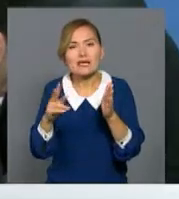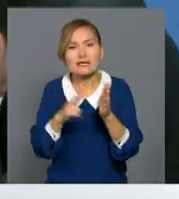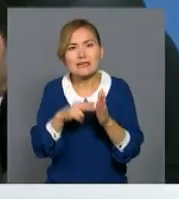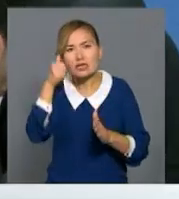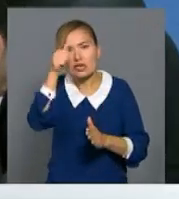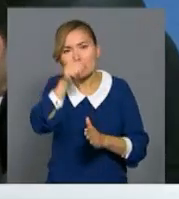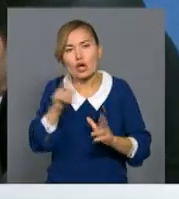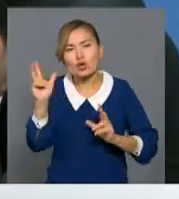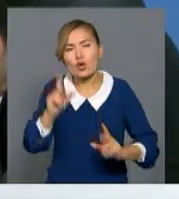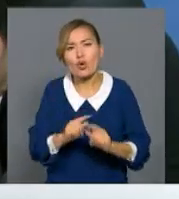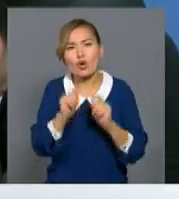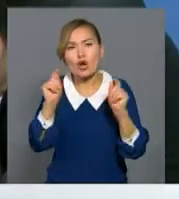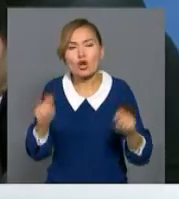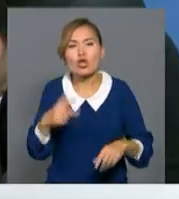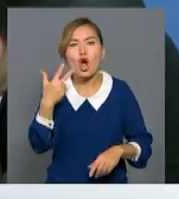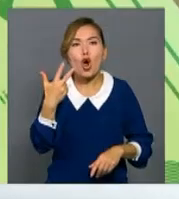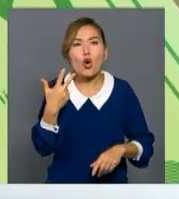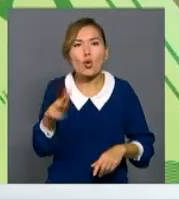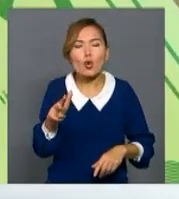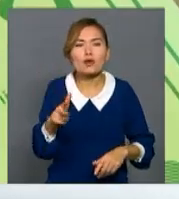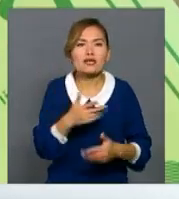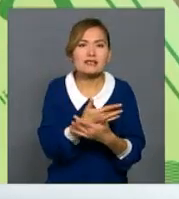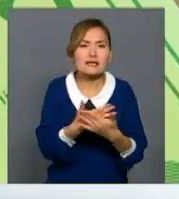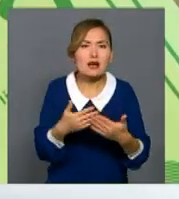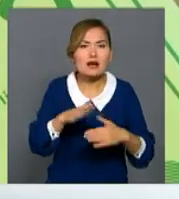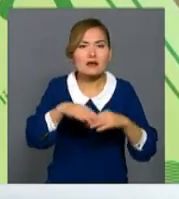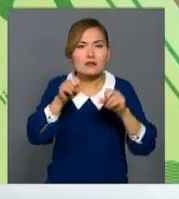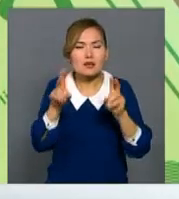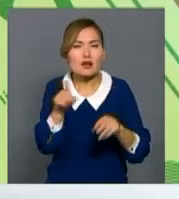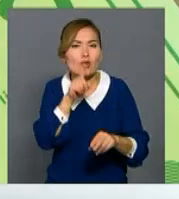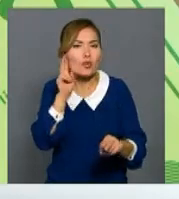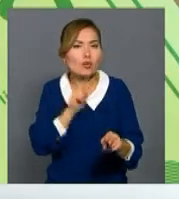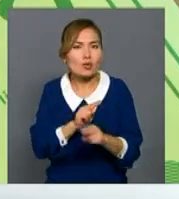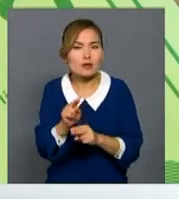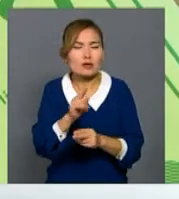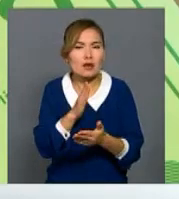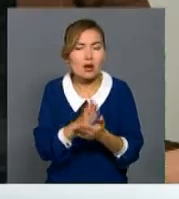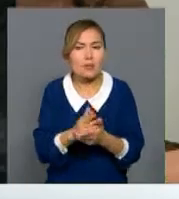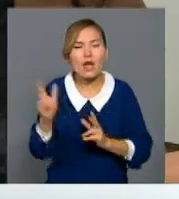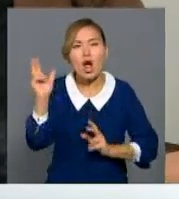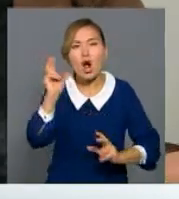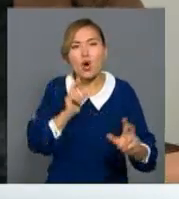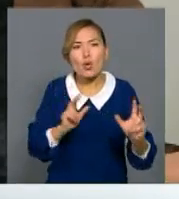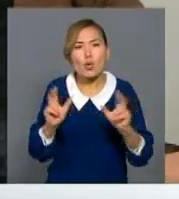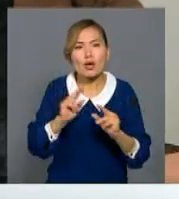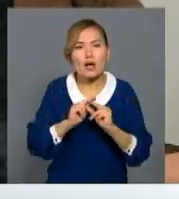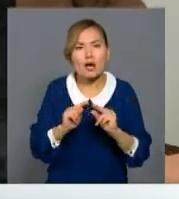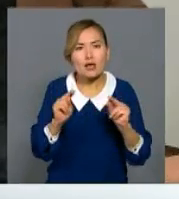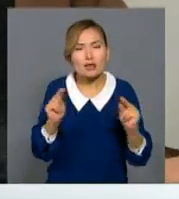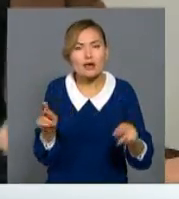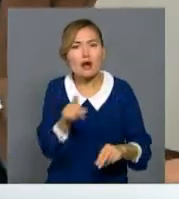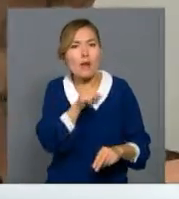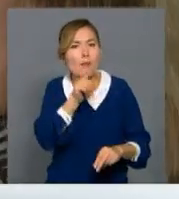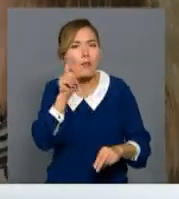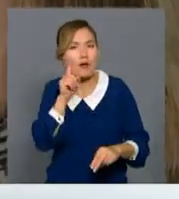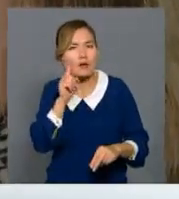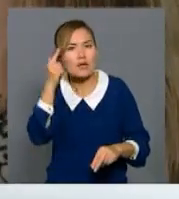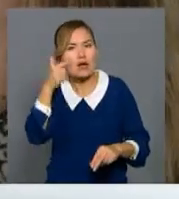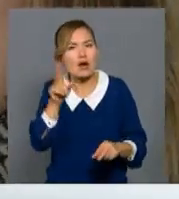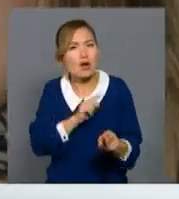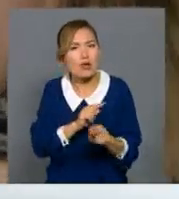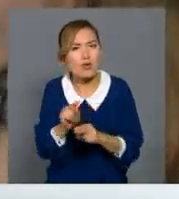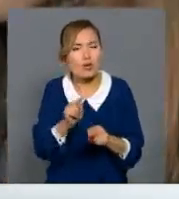қаланған білім ордасында 30 жақты мамандық бойынша мамандарда айырланады. Университет жетекшілері оқытушылардың біліктілігін артыруға